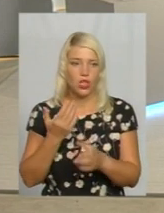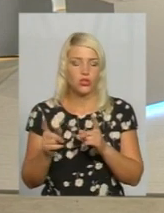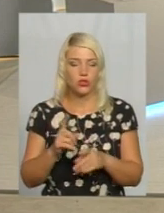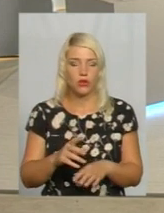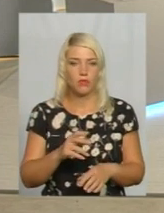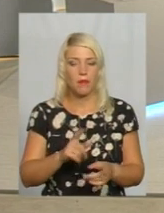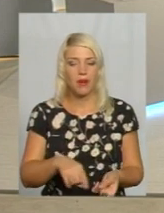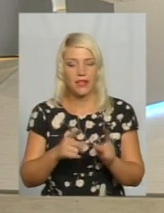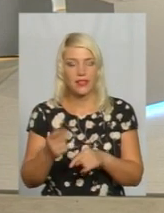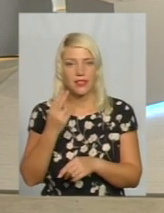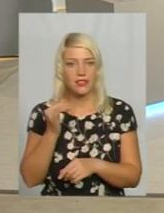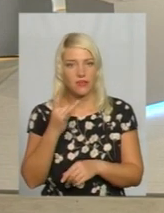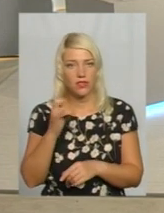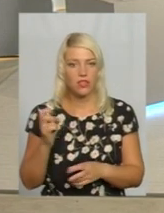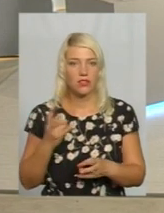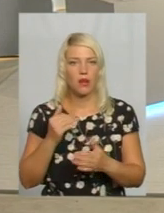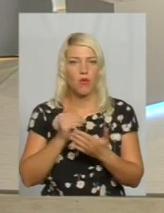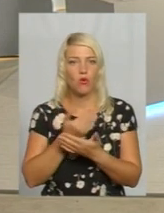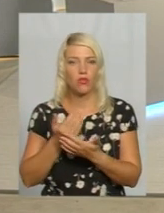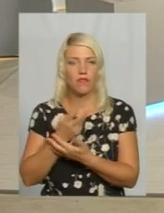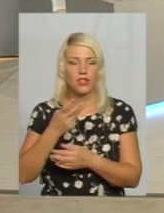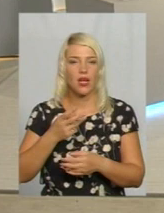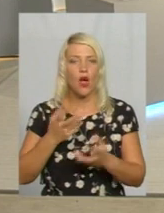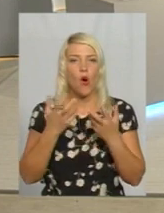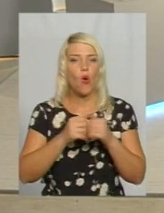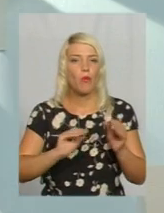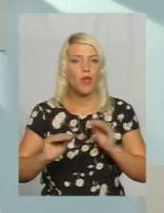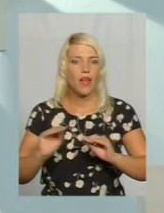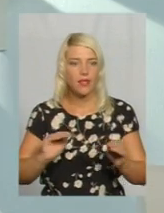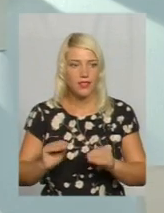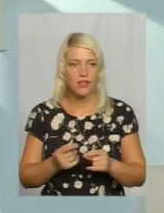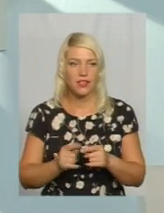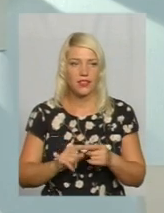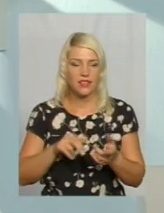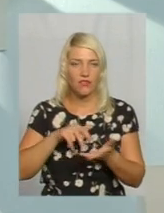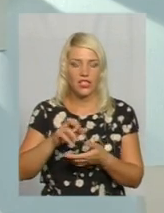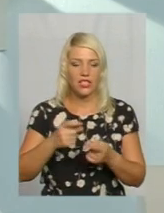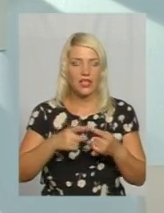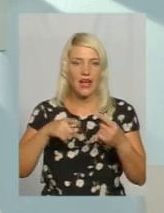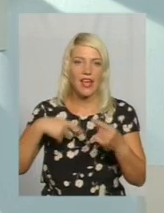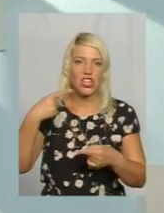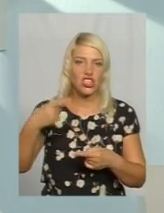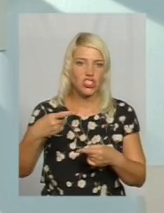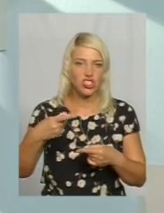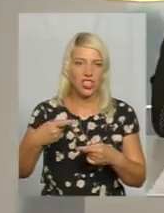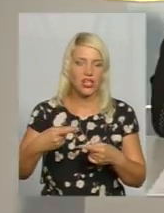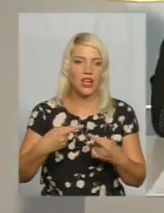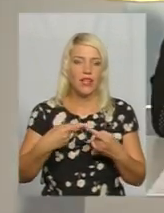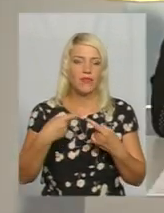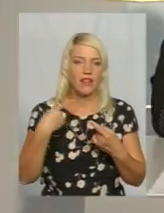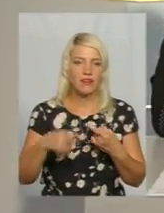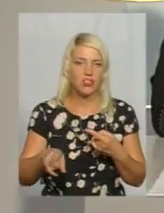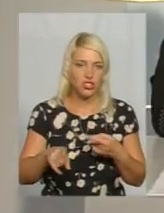цифру, звичайно, потрібно буде оновити і обладнання, тобто, це вже вихід на інший щабель і якості, і